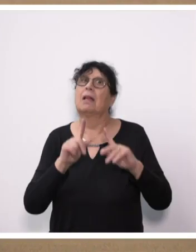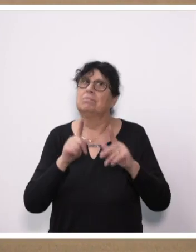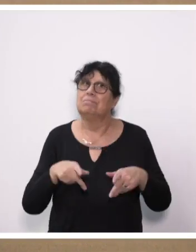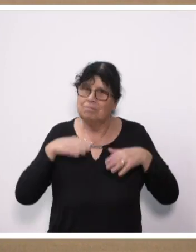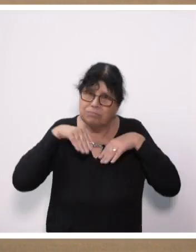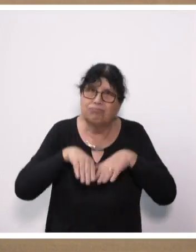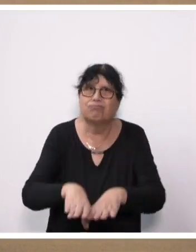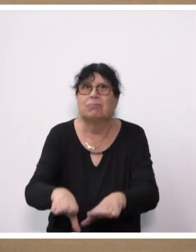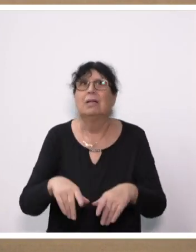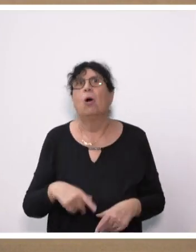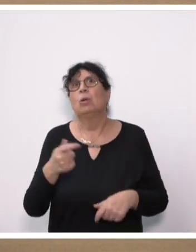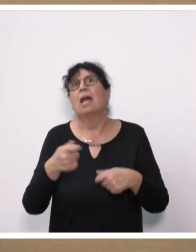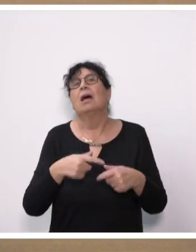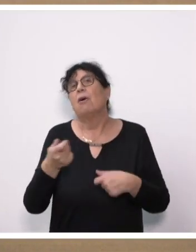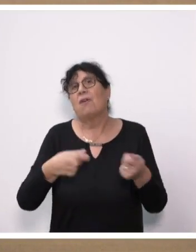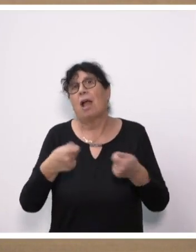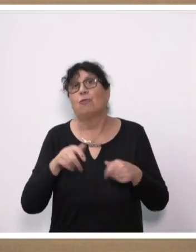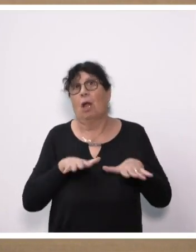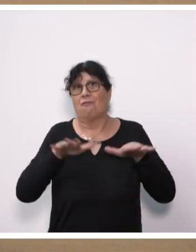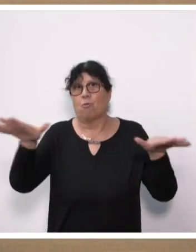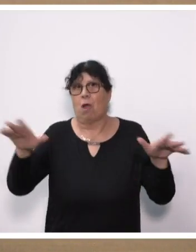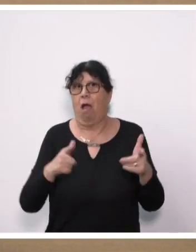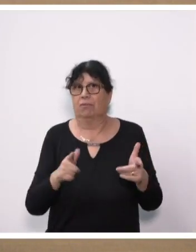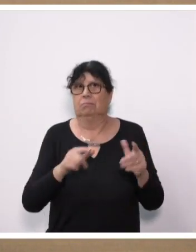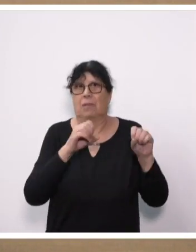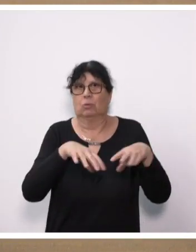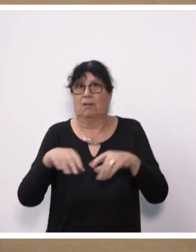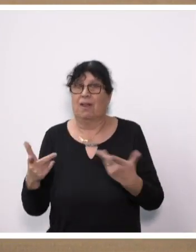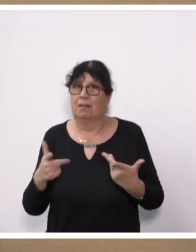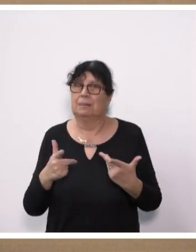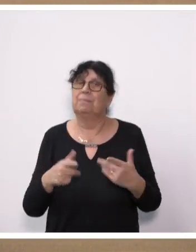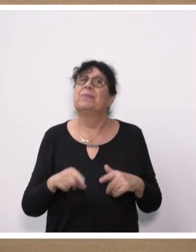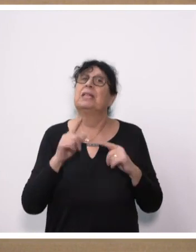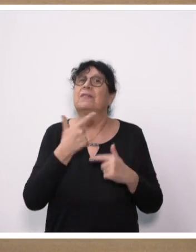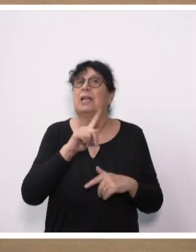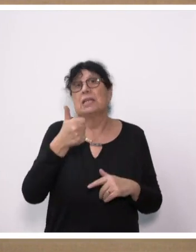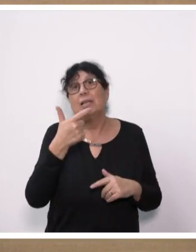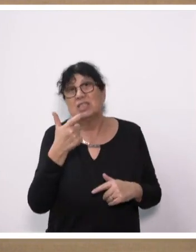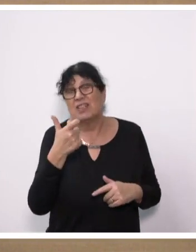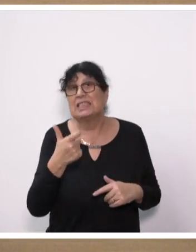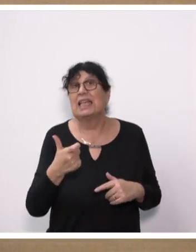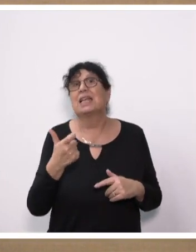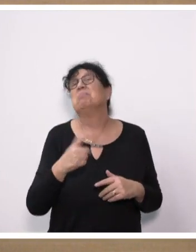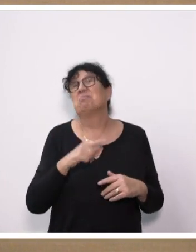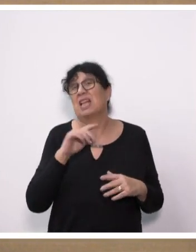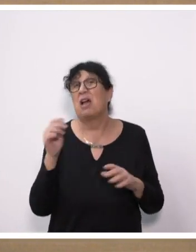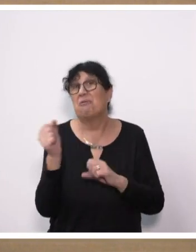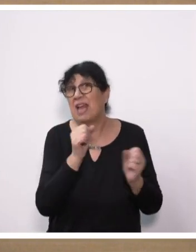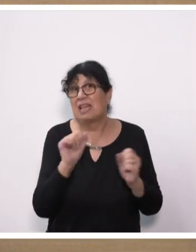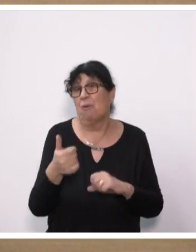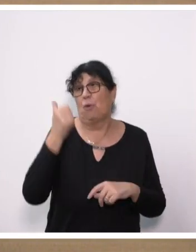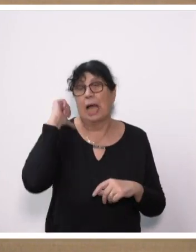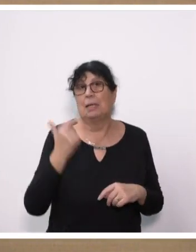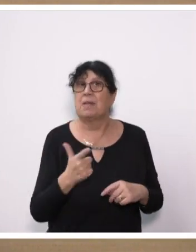Frankfurter Flughafen lahmgelegt. Die selbe extreme Wetterlage wie im Rheinland 2021 hat Ende letzten Jahres dazu geführt,